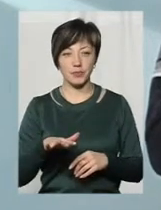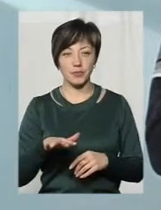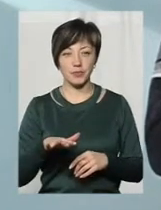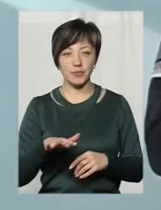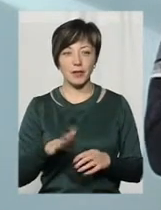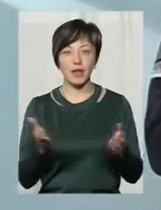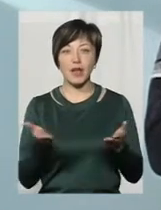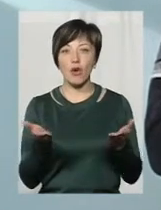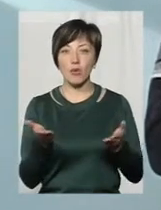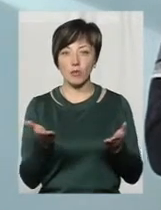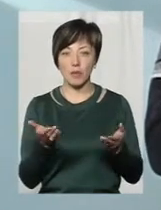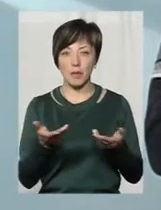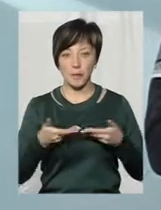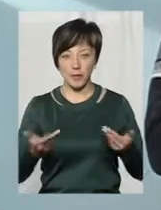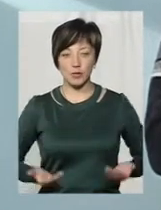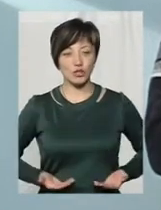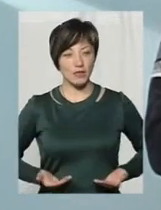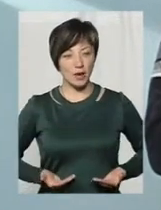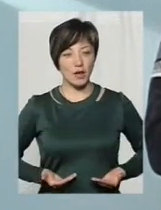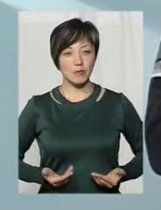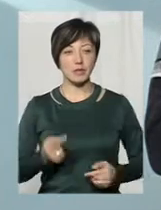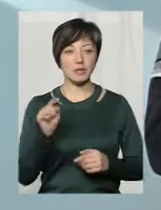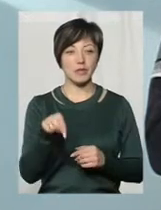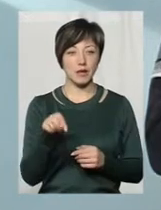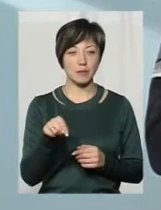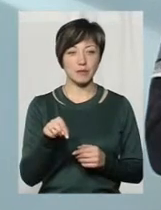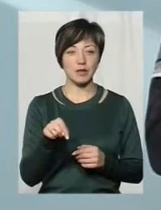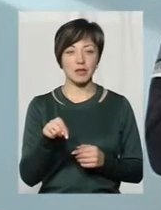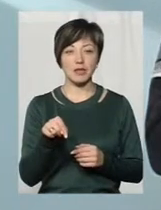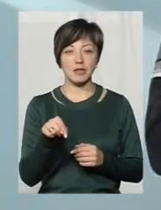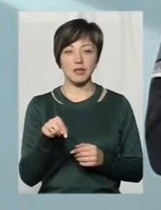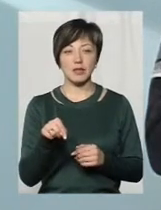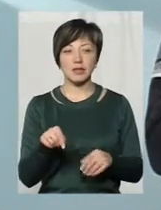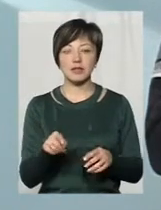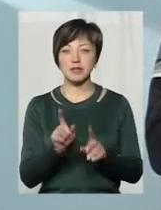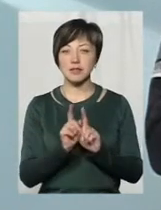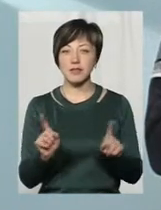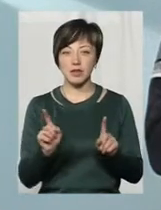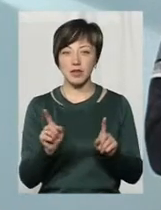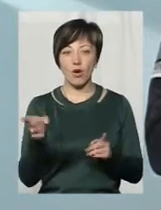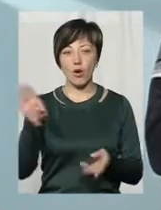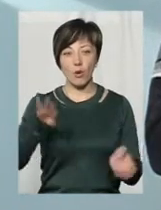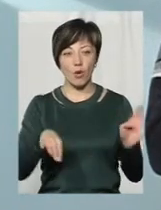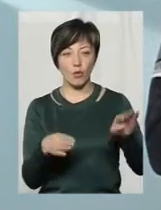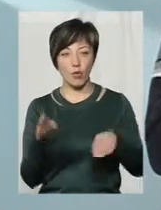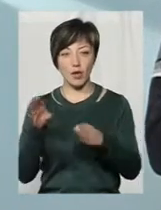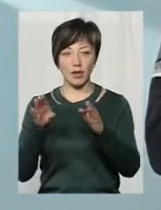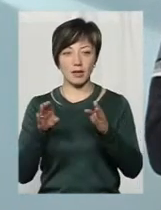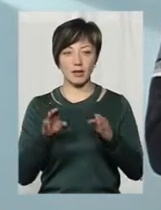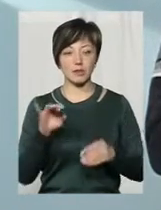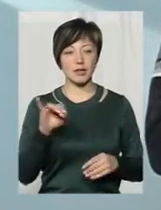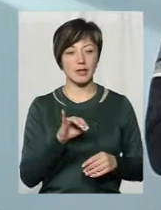на якій ми проживаємо, то вона характеризується таким своєрідним горбогір'єм. І